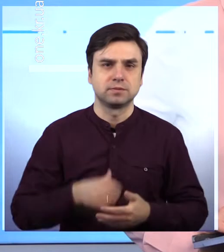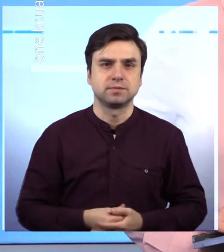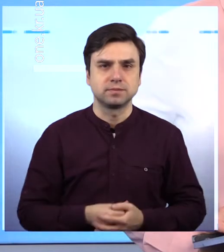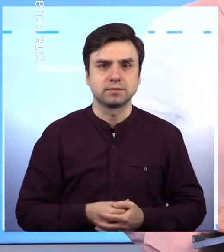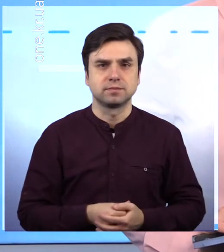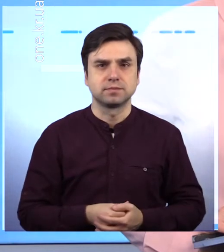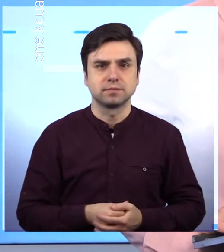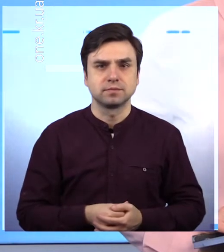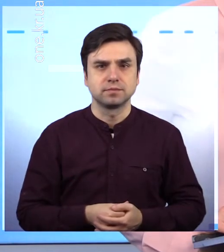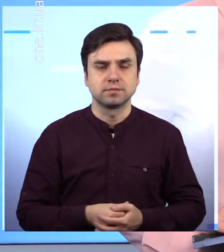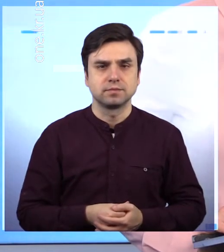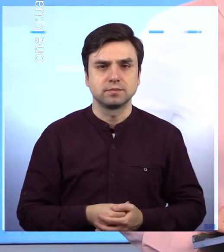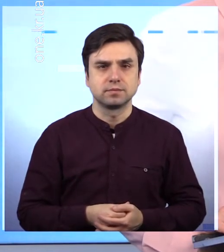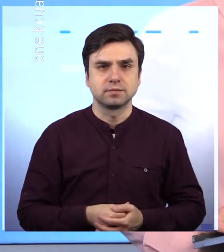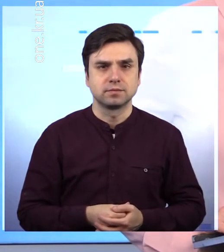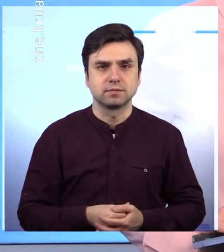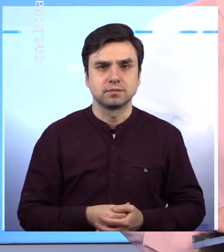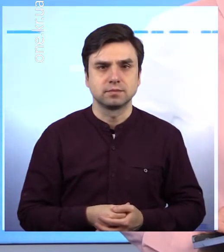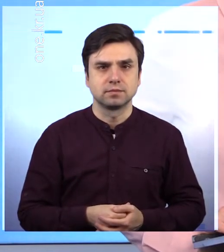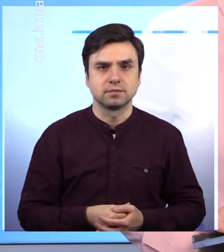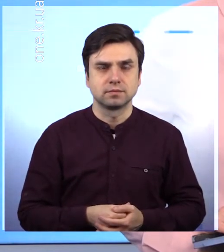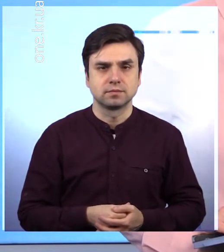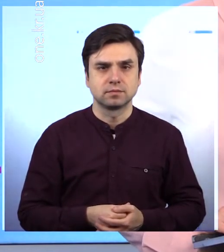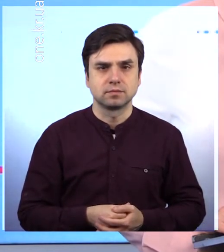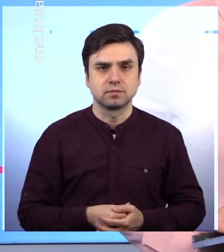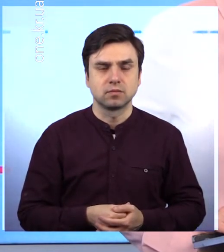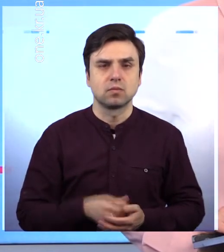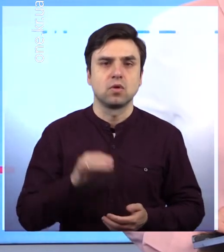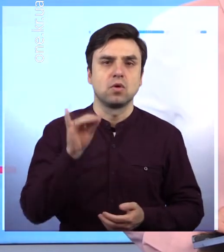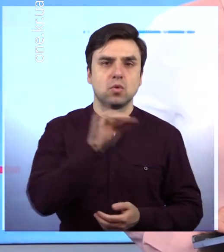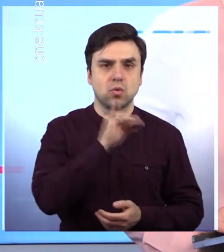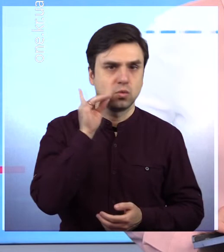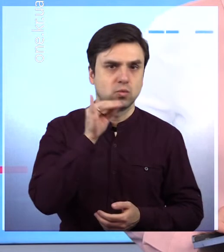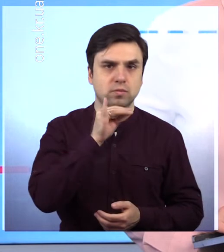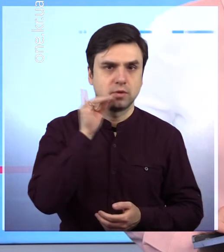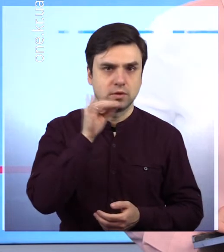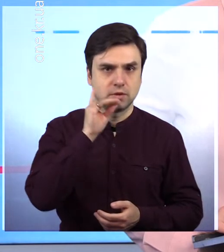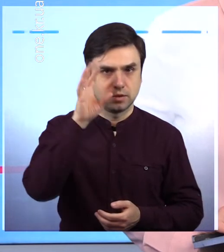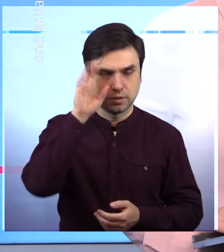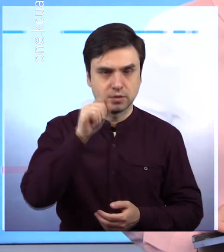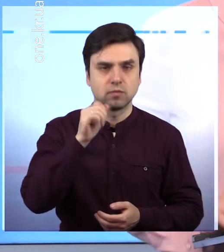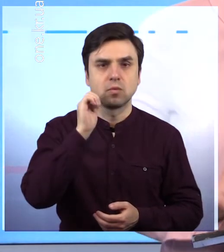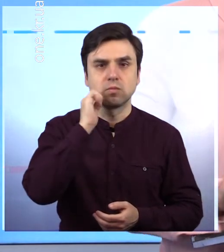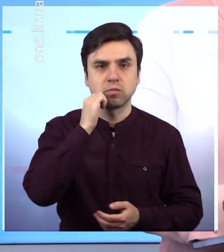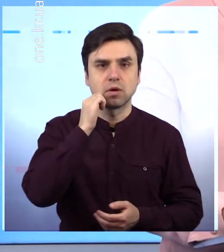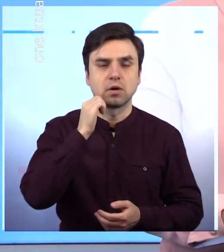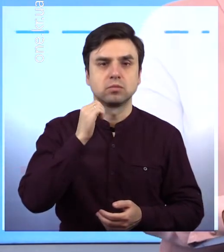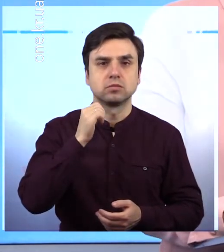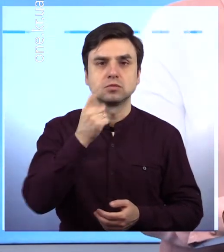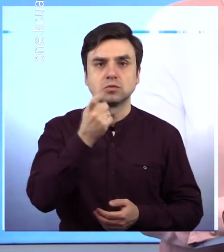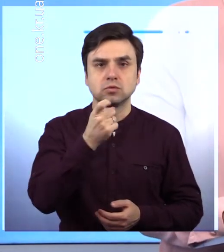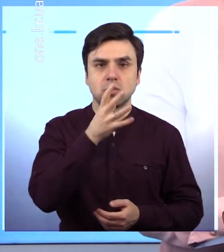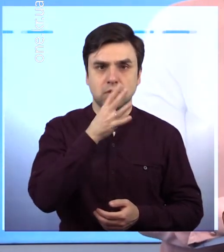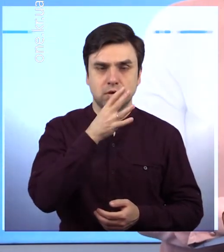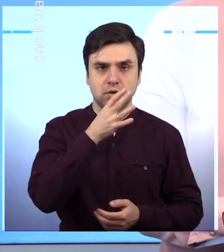Федосіївна Усатенко. Уродженка Херсонської області майже все своє життя разом із чоловіком та доньками прожила у Білогірському